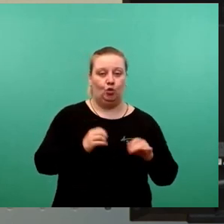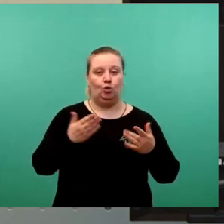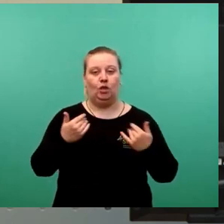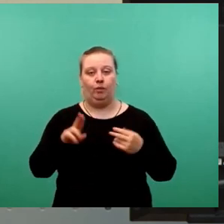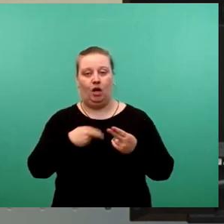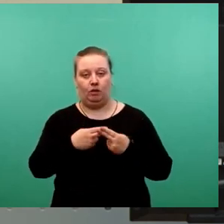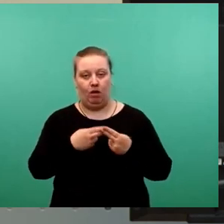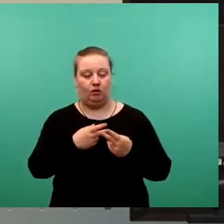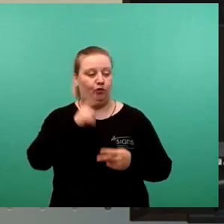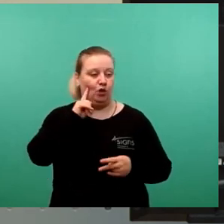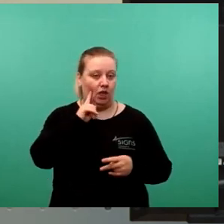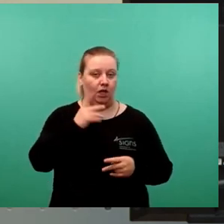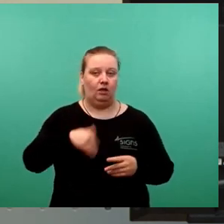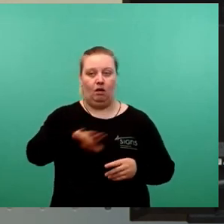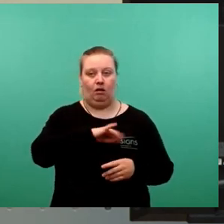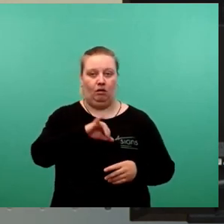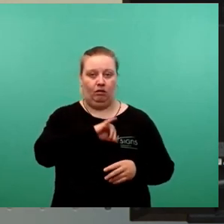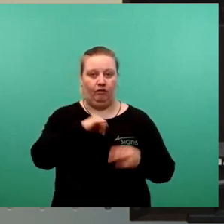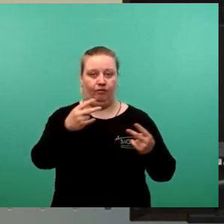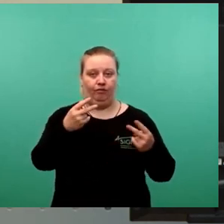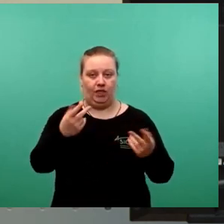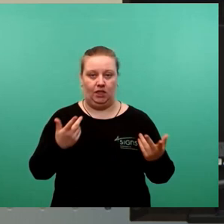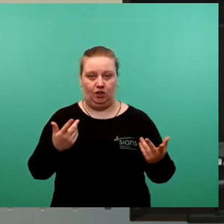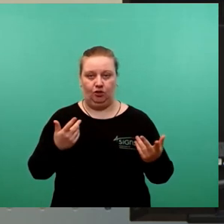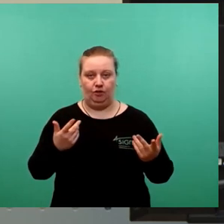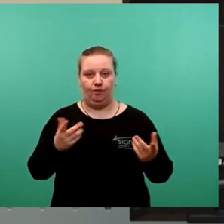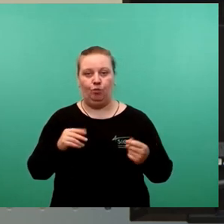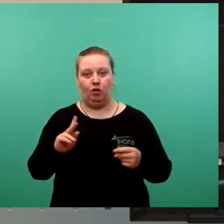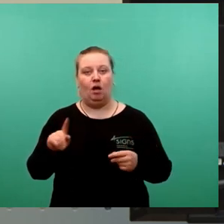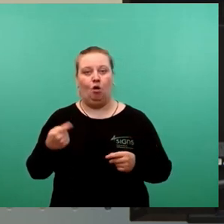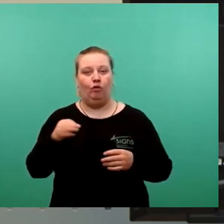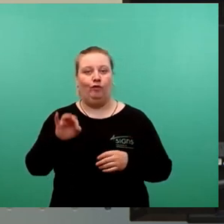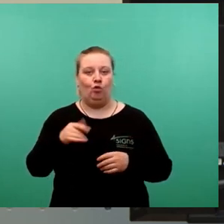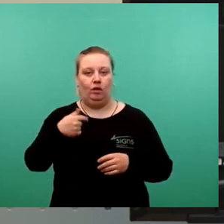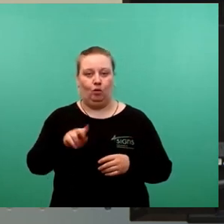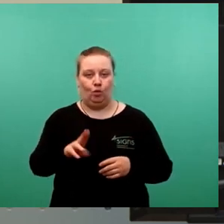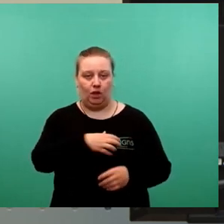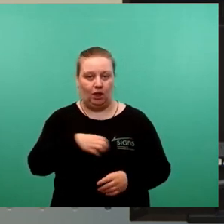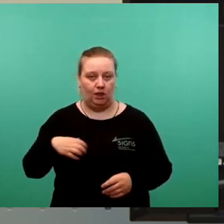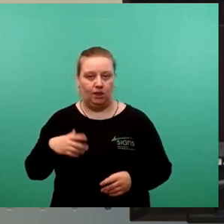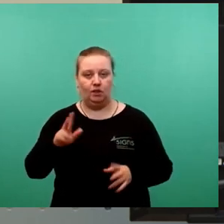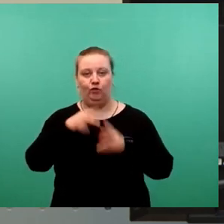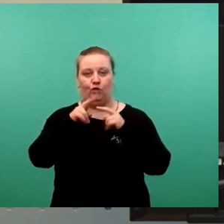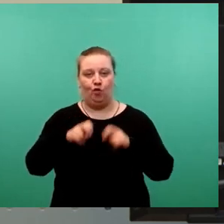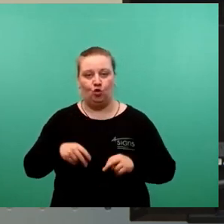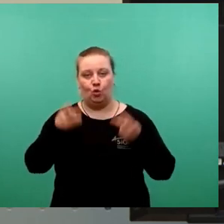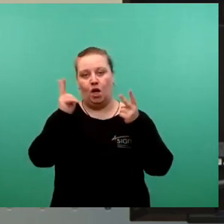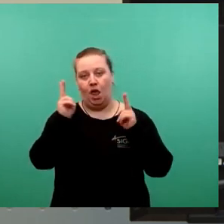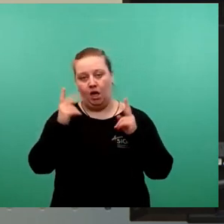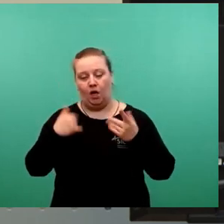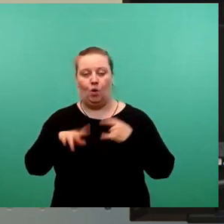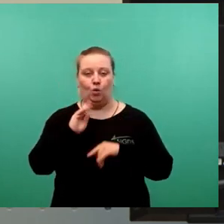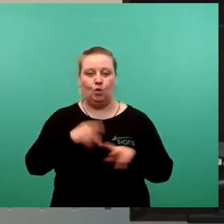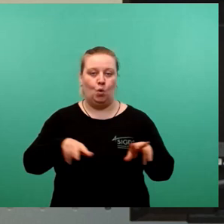sind für jede und jeden in dieser Gesellschaft ein Thema, so auch für die TU Dresden in Forschung, Lehre und als Organisation.